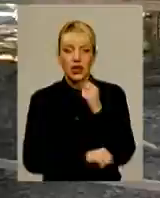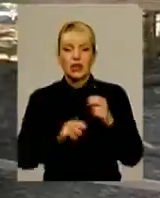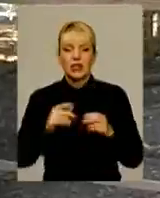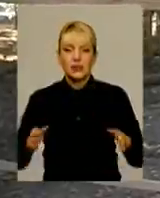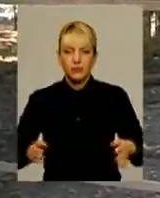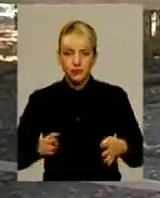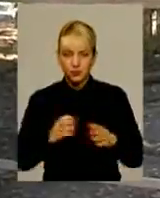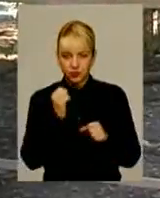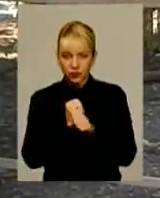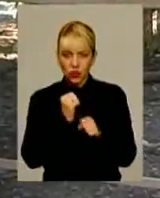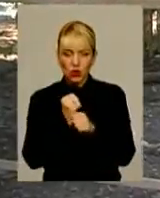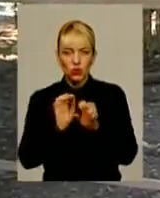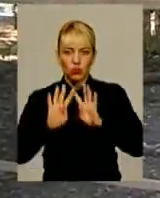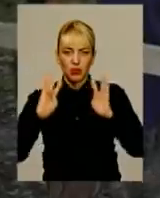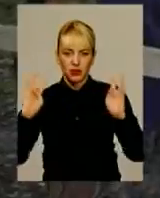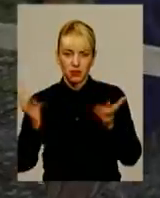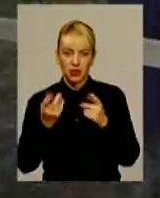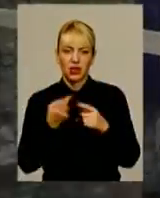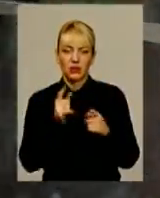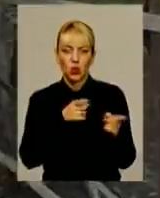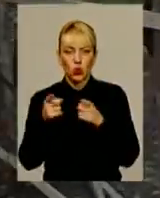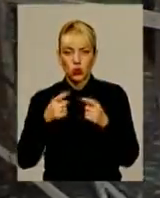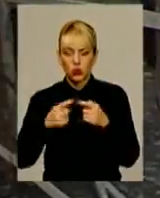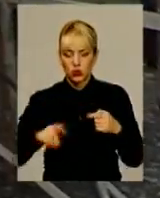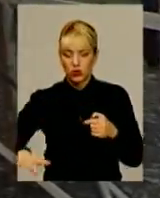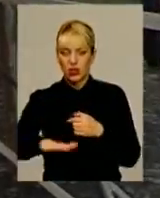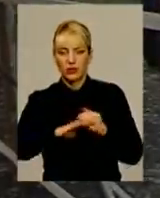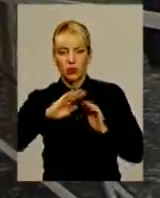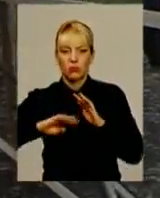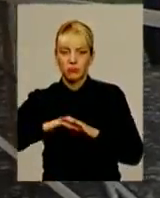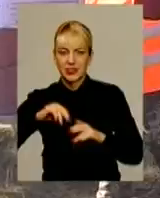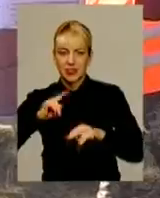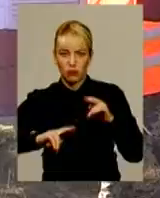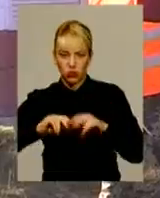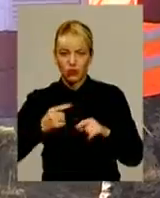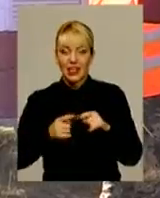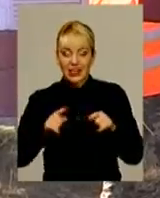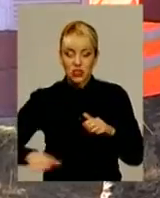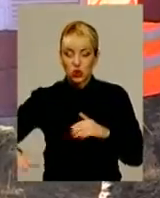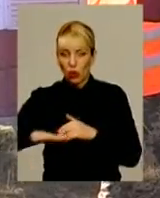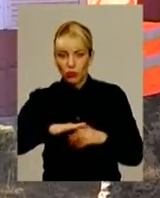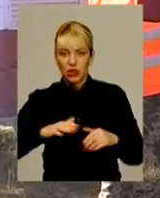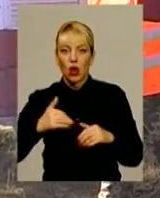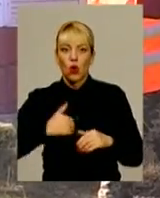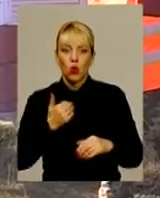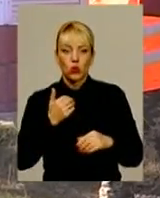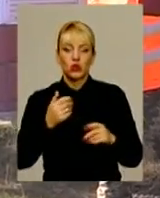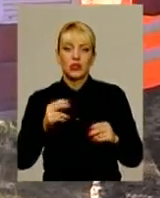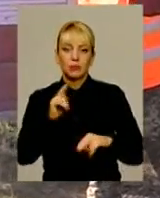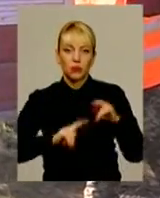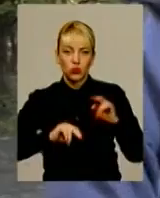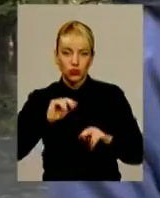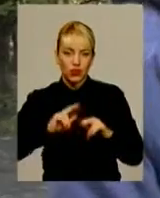паркан, готують ділянку під забудову. Саме на цьому клаптику землі, це мікрорайон Озерна у Хмельницькому, невдовзі зведуть невеликий